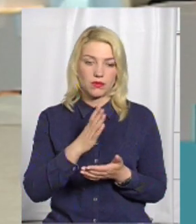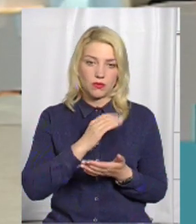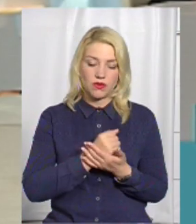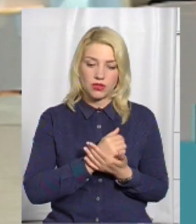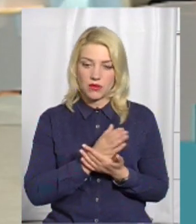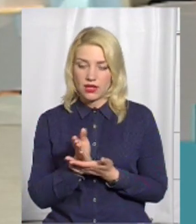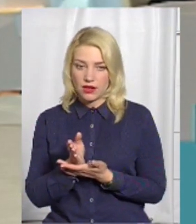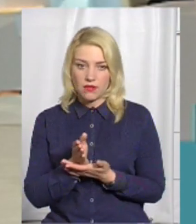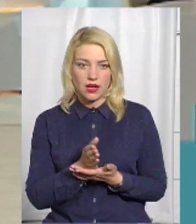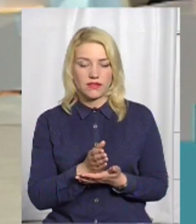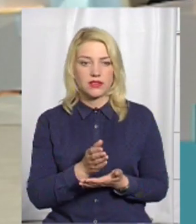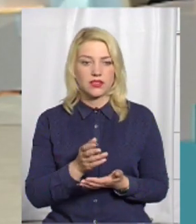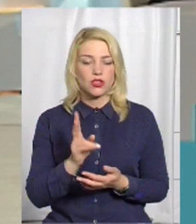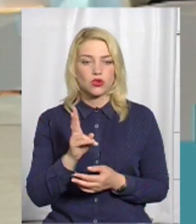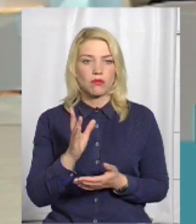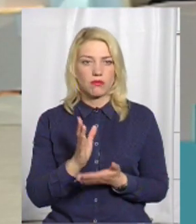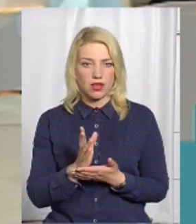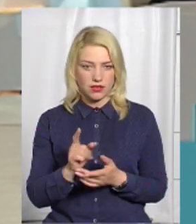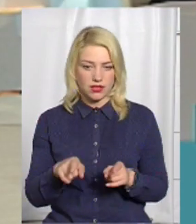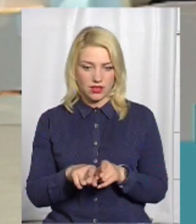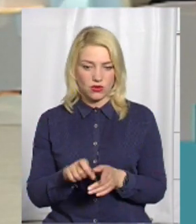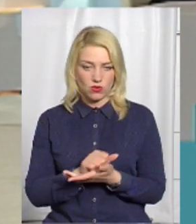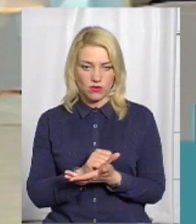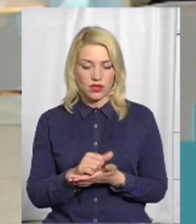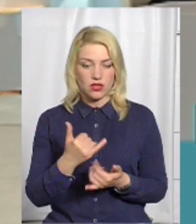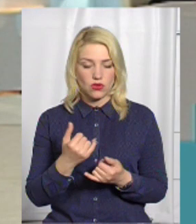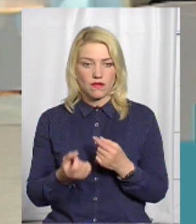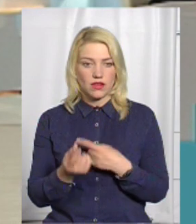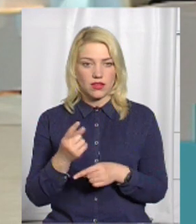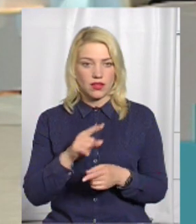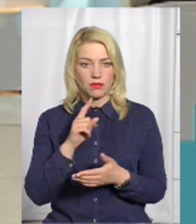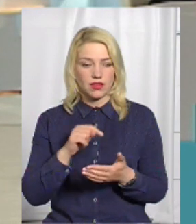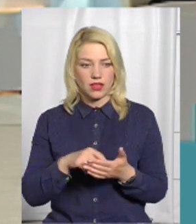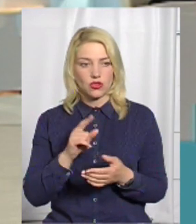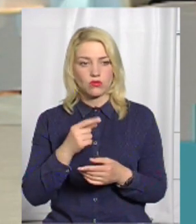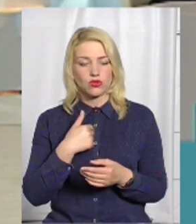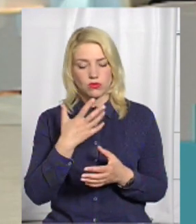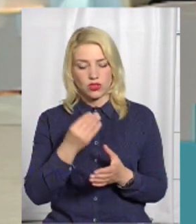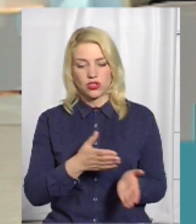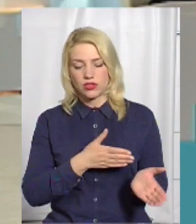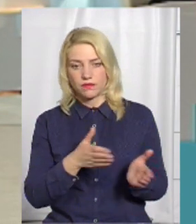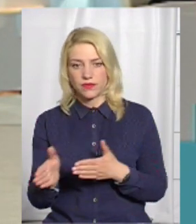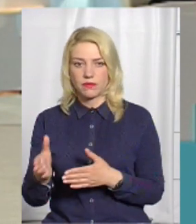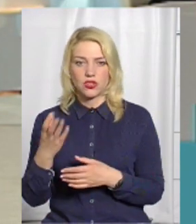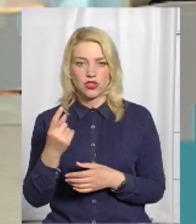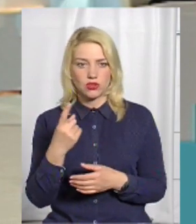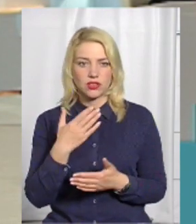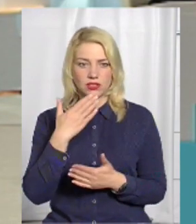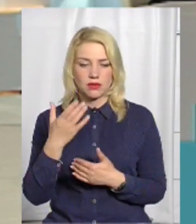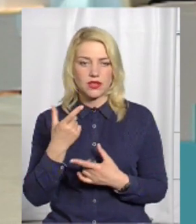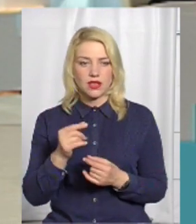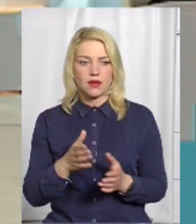розпоряднику, який має. Але в мене виникає на сьогодні питання, тому що вони мені потім перенаправили ще один запит, де вони вже